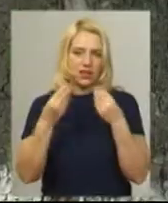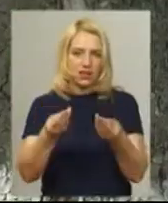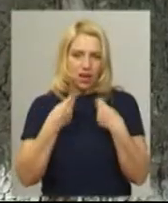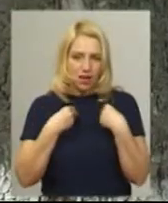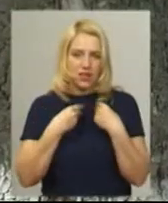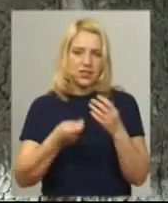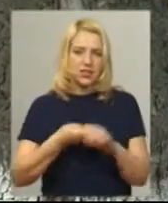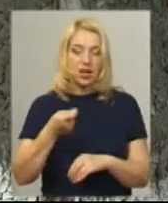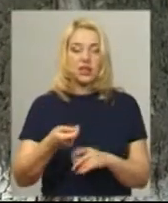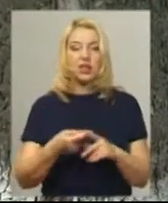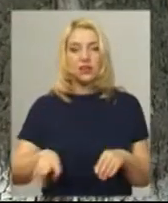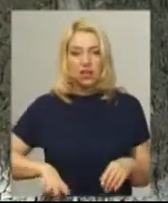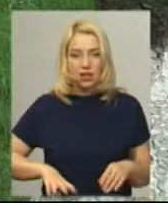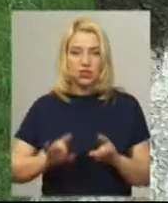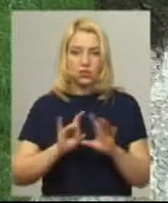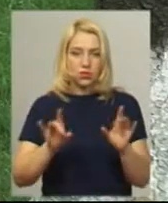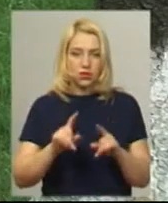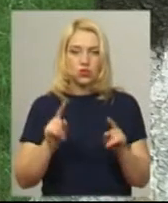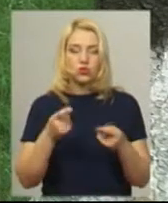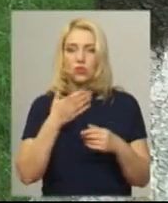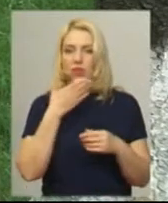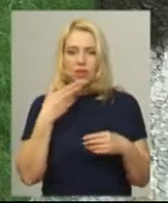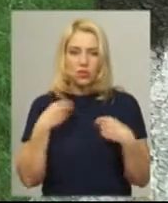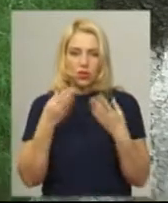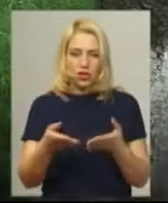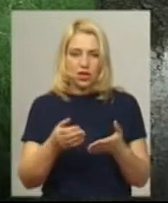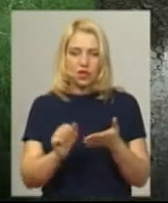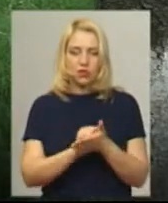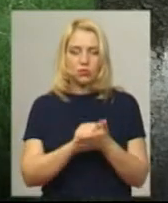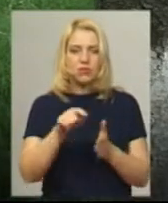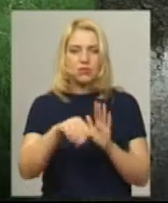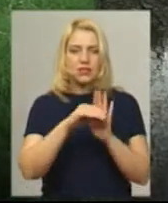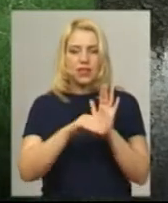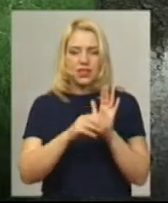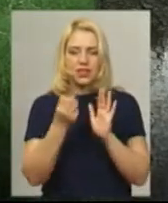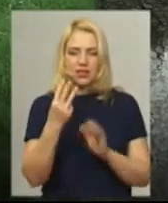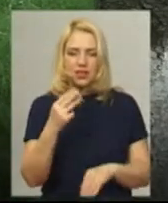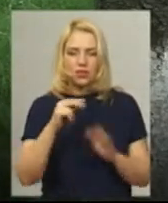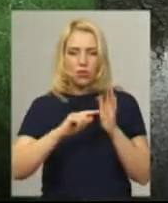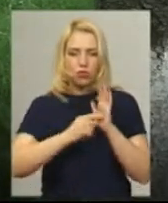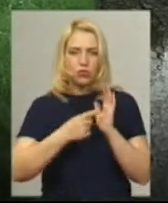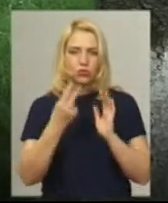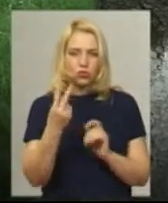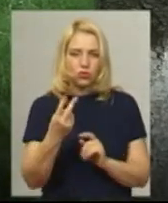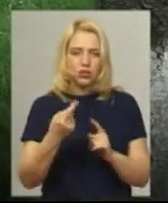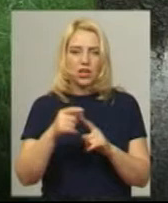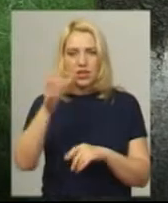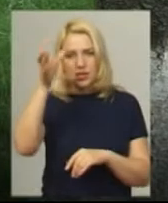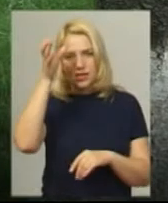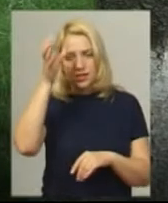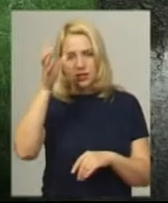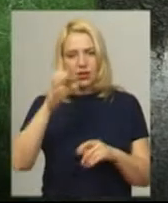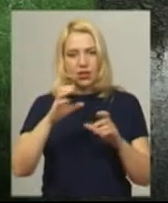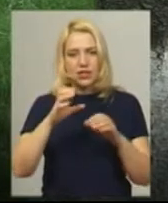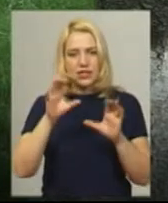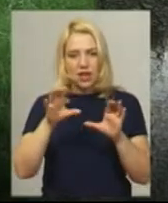пояснює, чому не подала документів на конкурс. Стаття 13, пункт 2 Закону України про освіти, який був